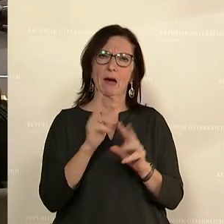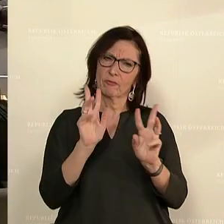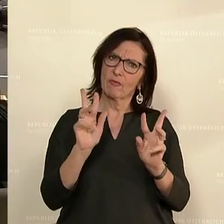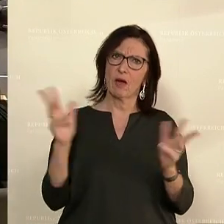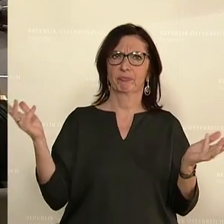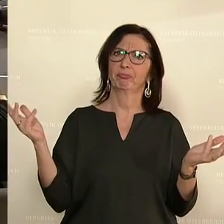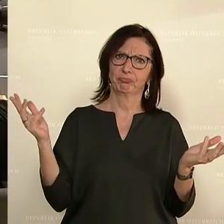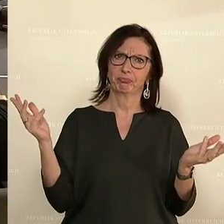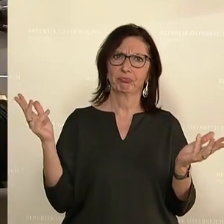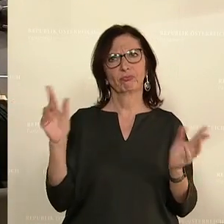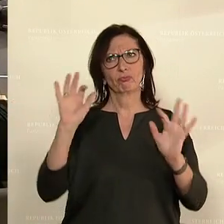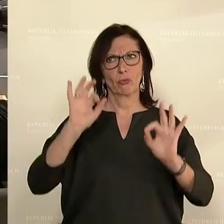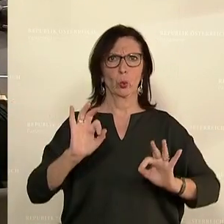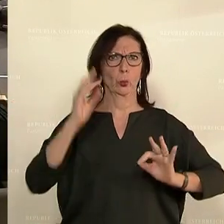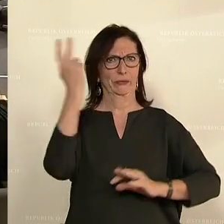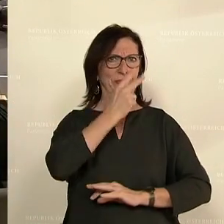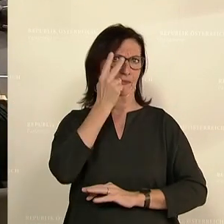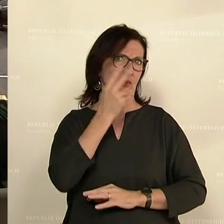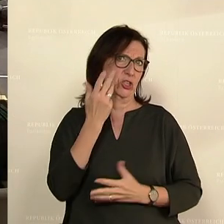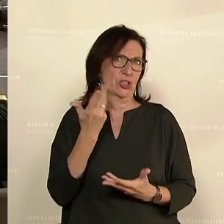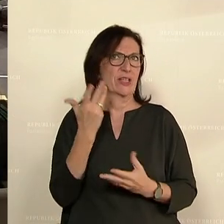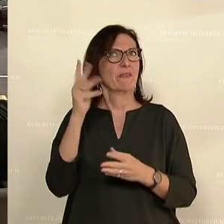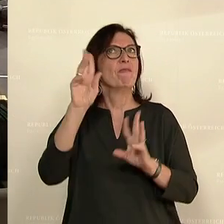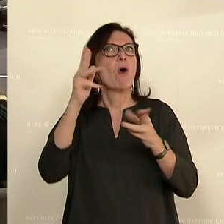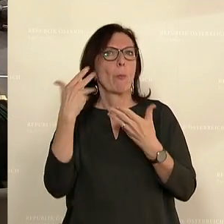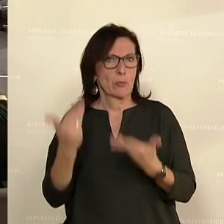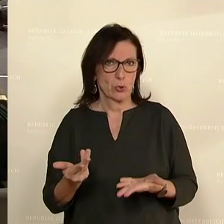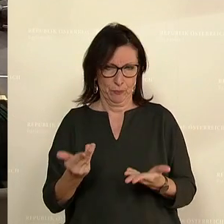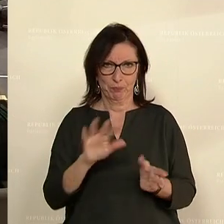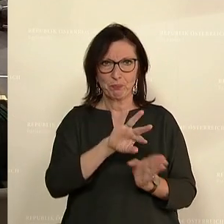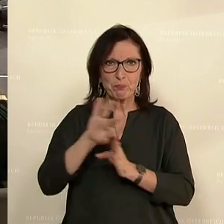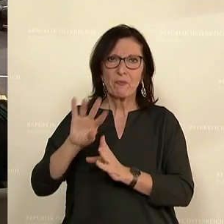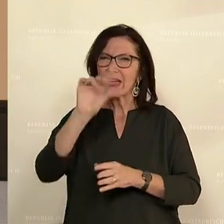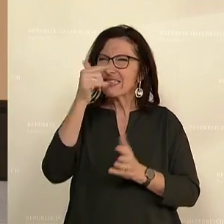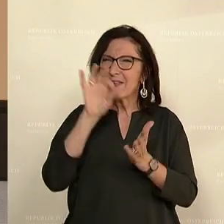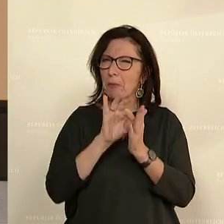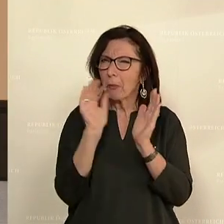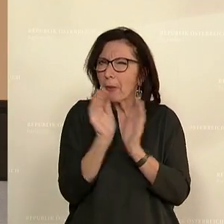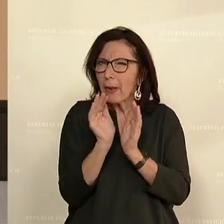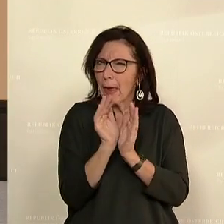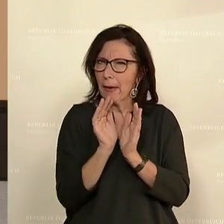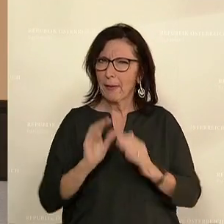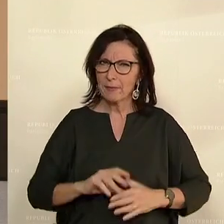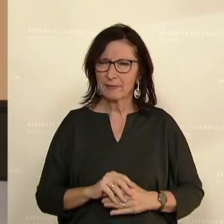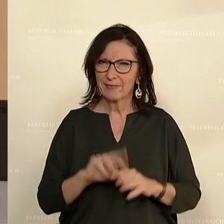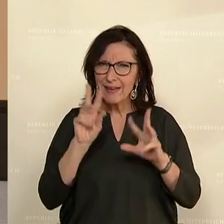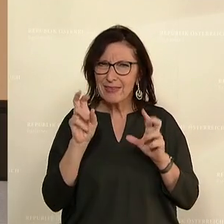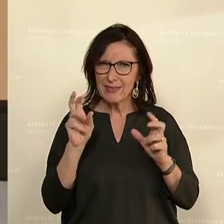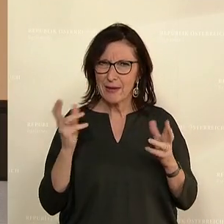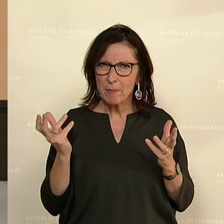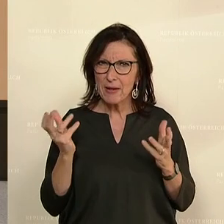nachvollziehbar ist, viele Leute, die das betrifft. Ein zweiter ganz kleiner Punkt noch, das ist mit der Frage,